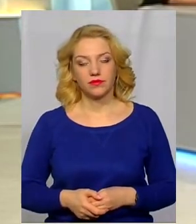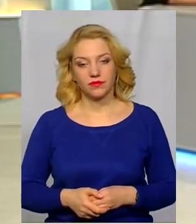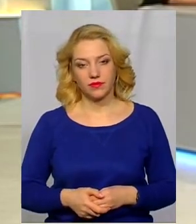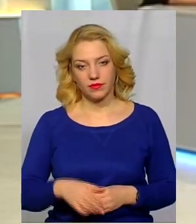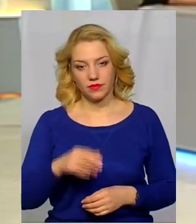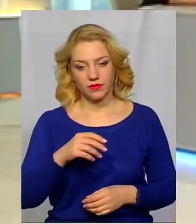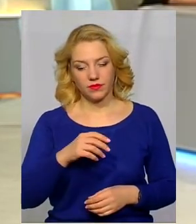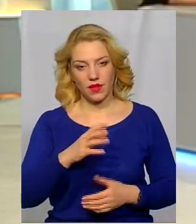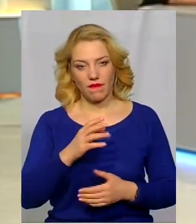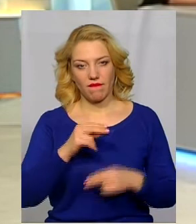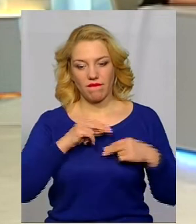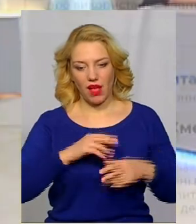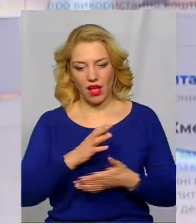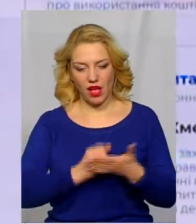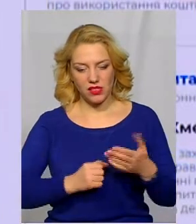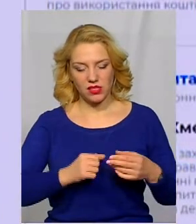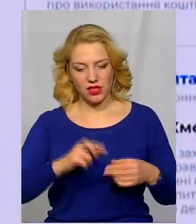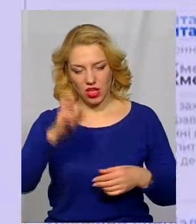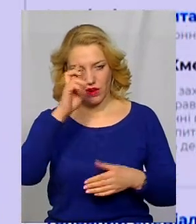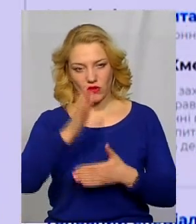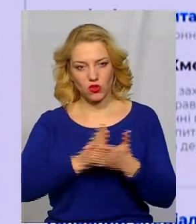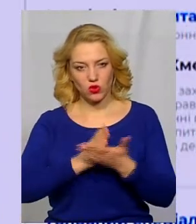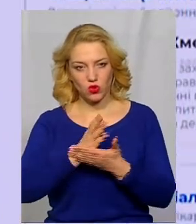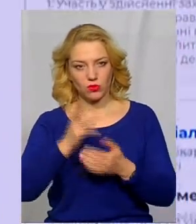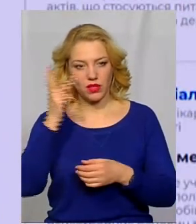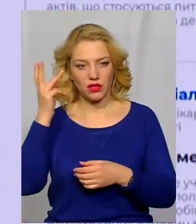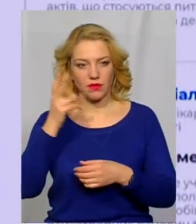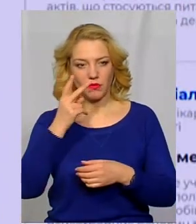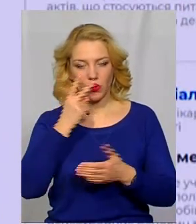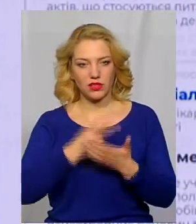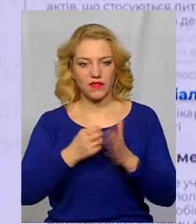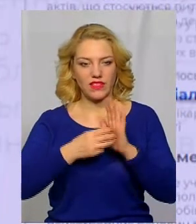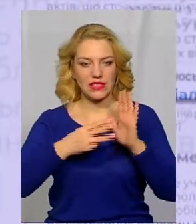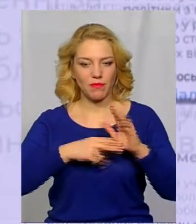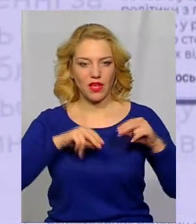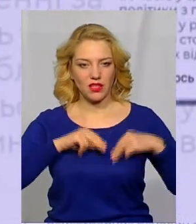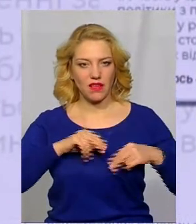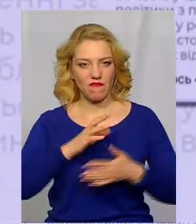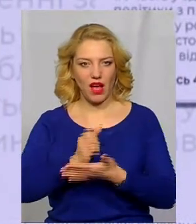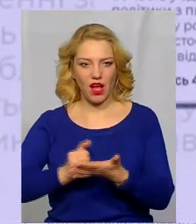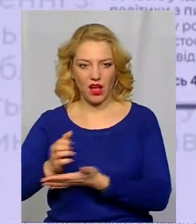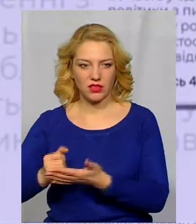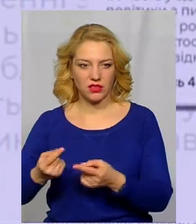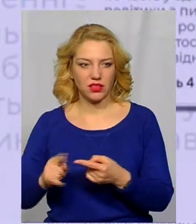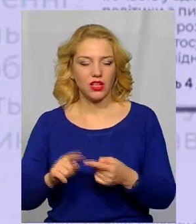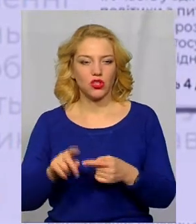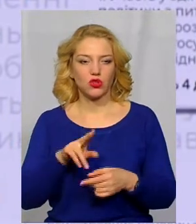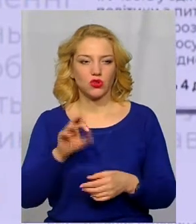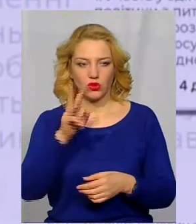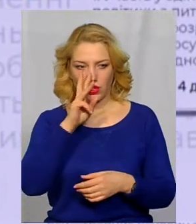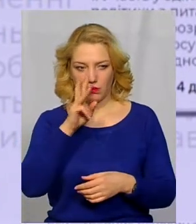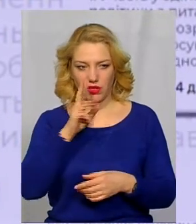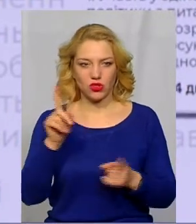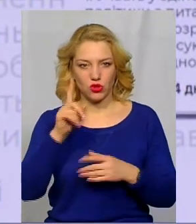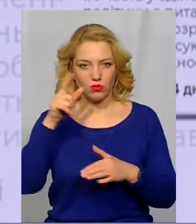вакансій Державної служби за запитом Хмельницької області видає 18 вакансій по всій області. Стосовно порядку зарплат, щоб